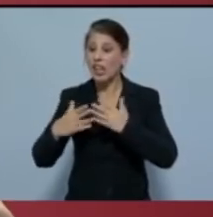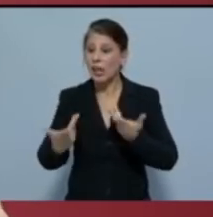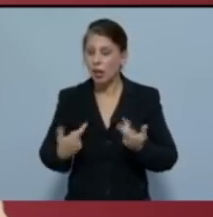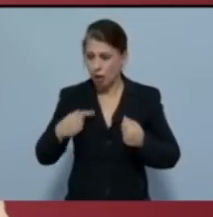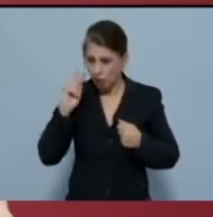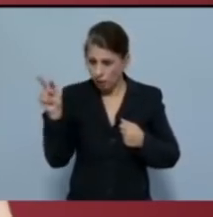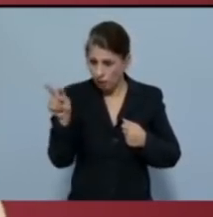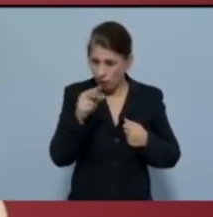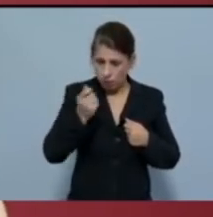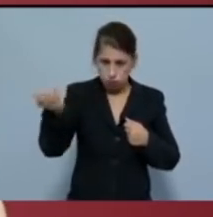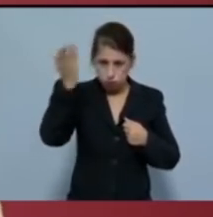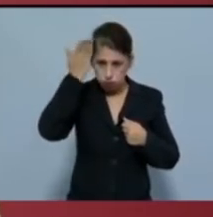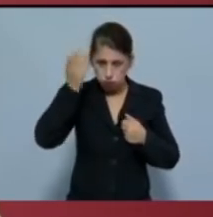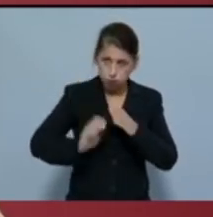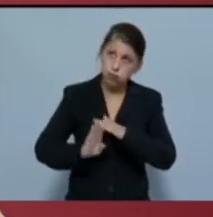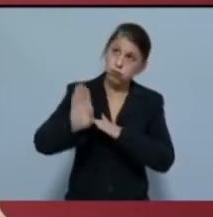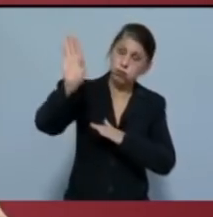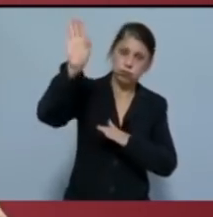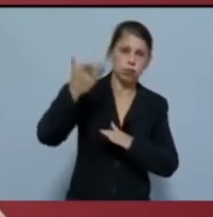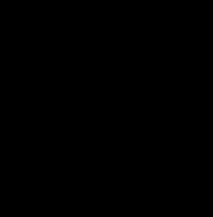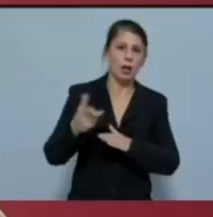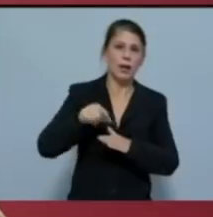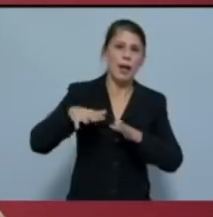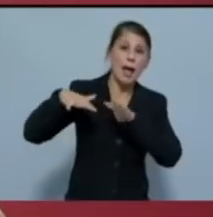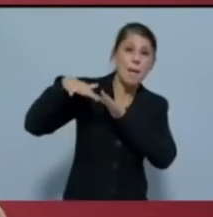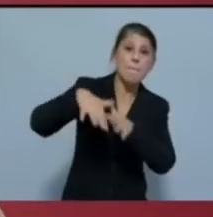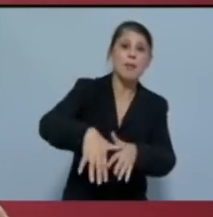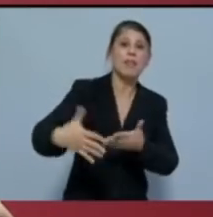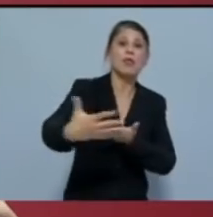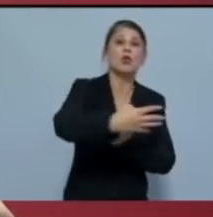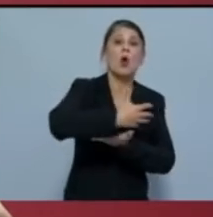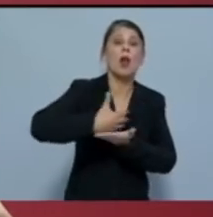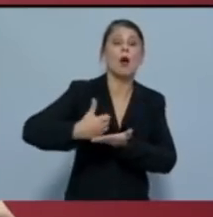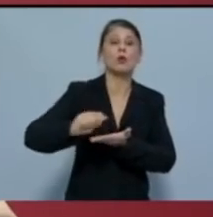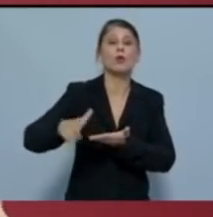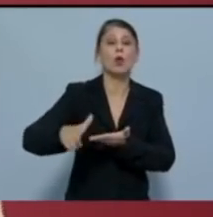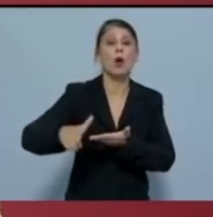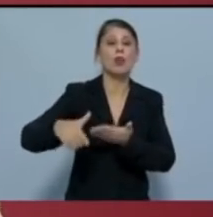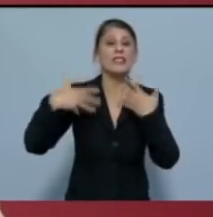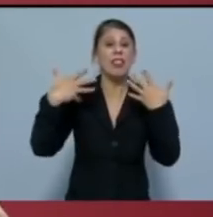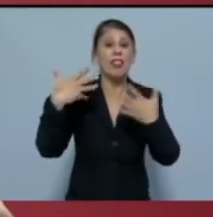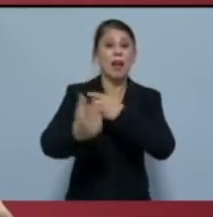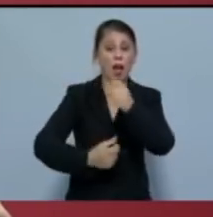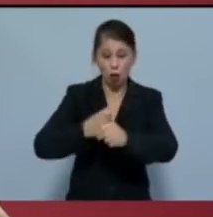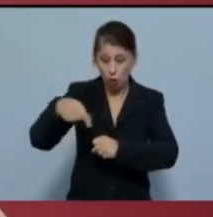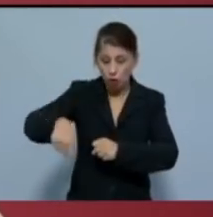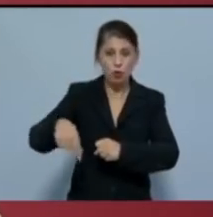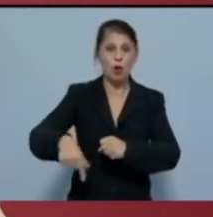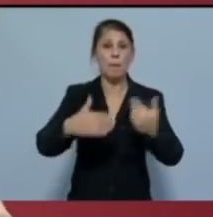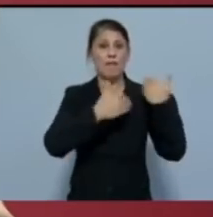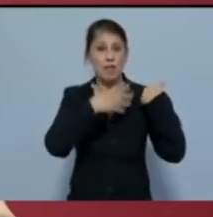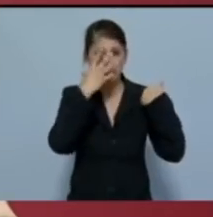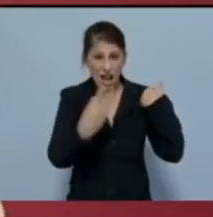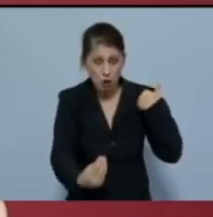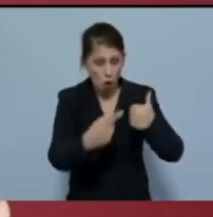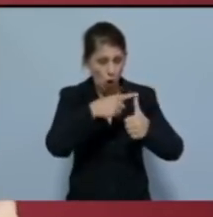υψηλές τιμές. Είναι η συνολική επίθεση στο λαϊκό εισόδημα όλη την τελευταία δεκαετία με ευθύνη του Πασόκ